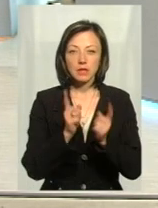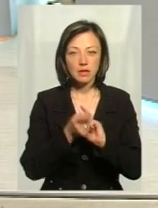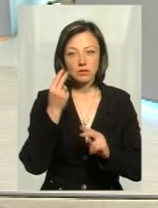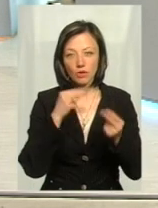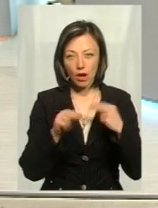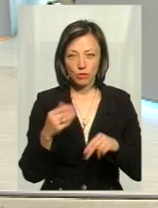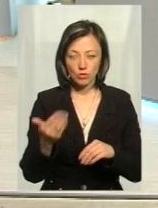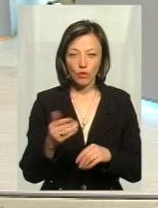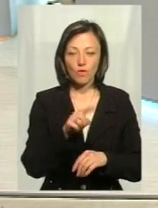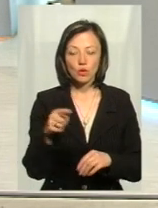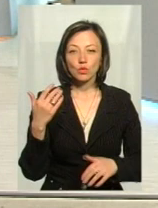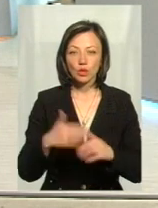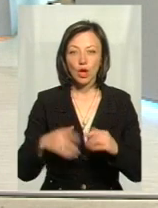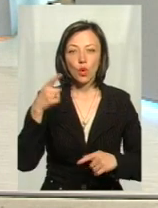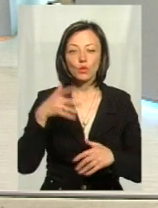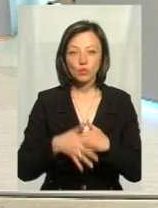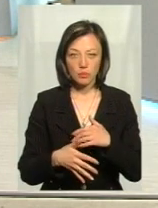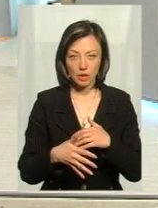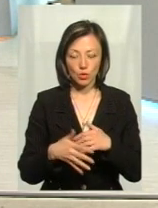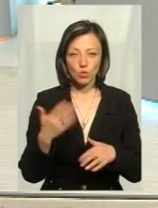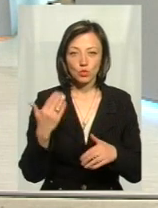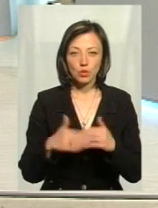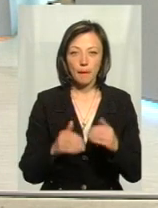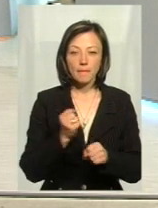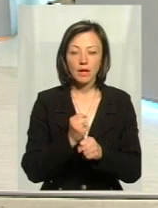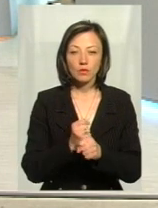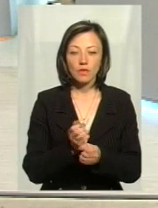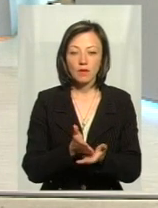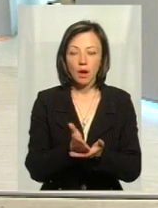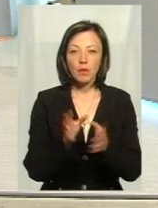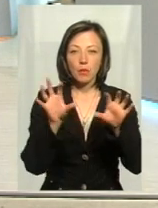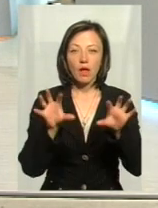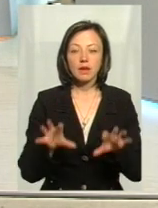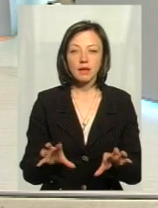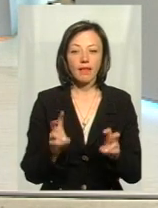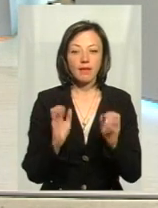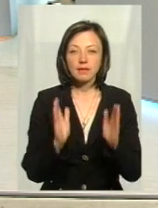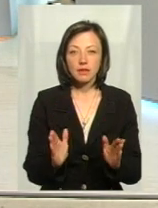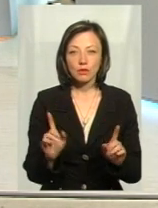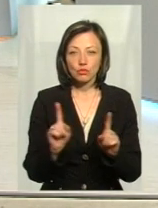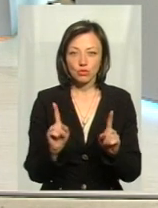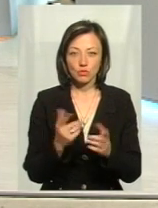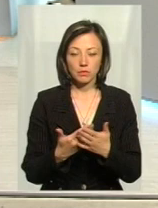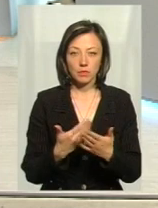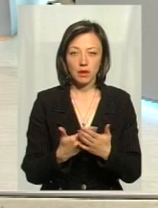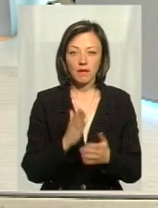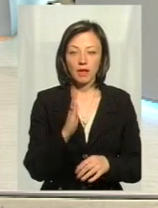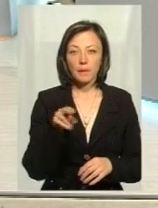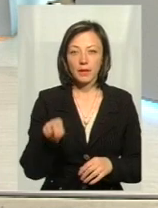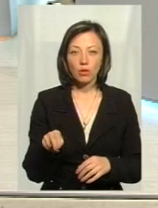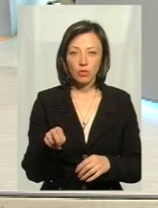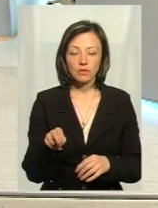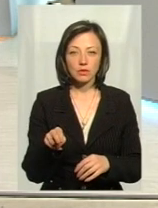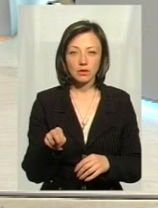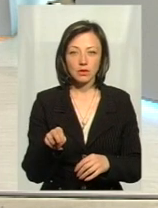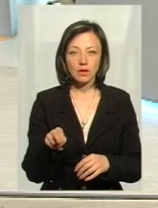сторону, тобто вони вже розуміють, вони вже працюють в напрямку легалізації не тільки за того, що там от Віталій Петрович і його